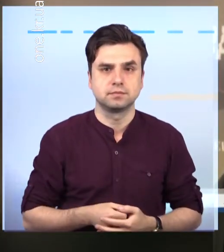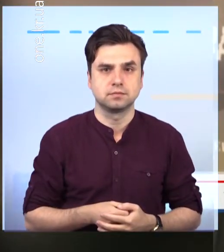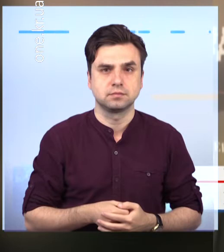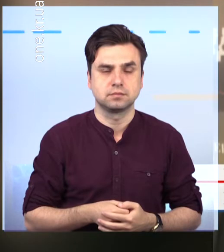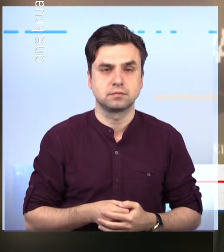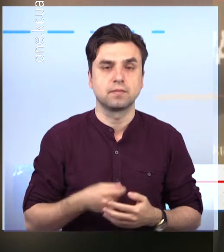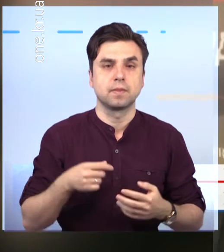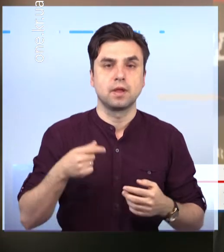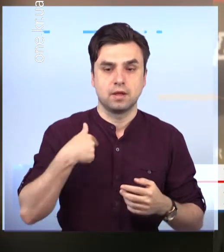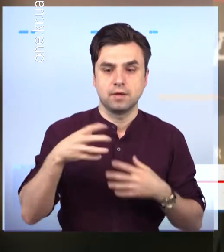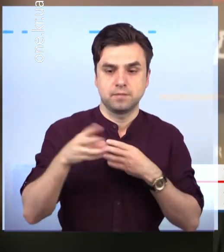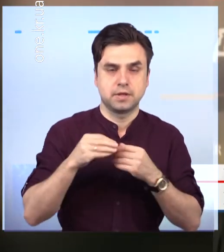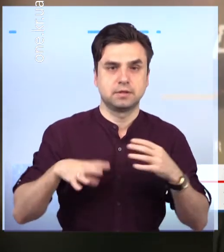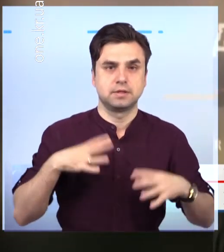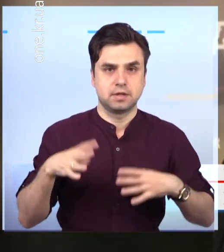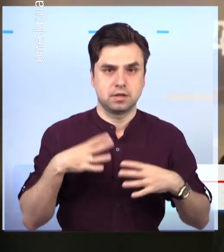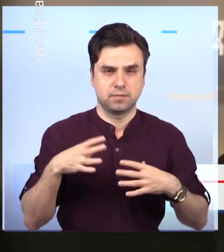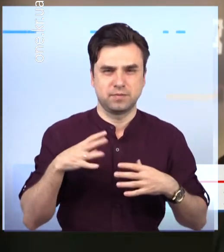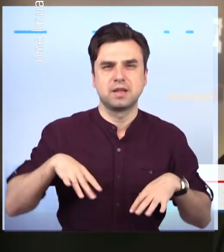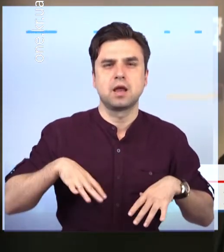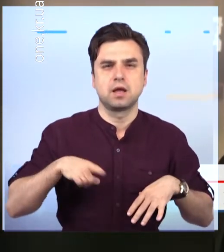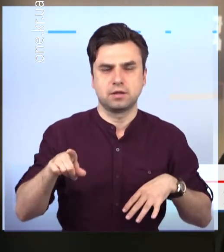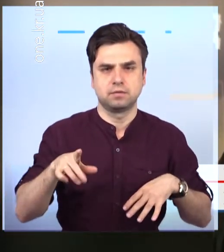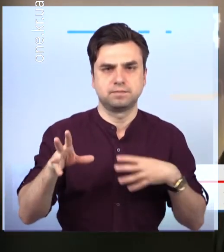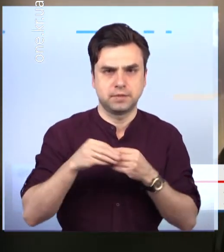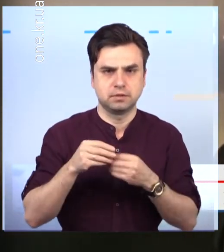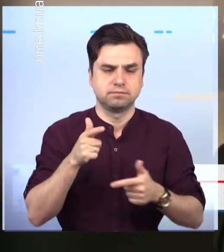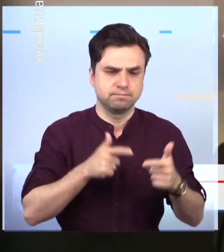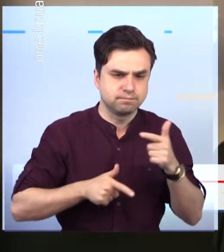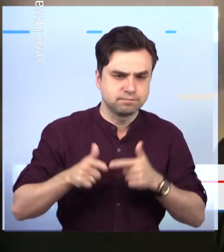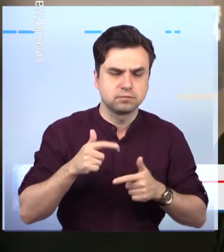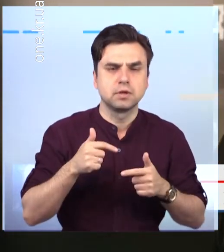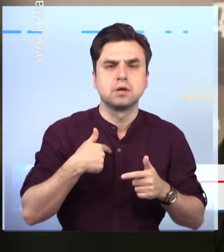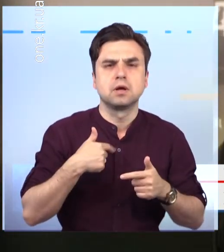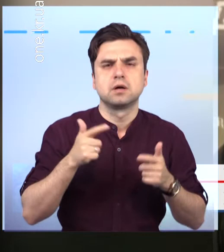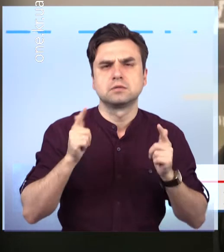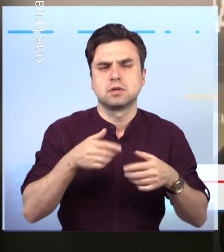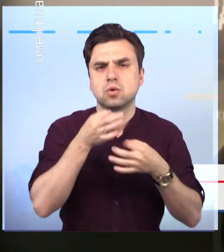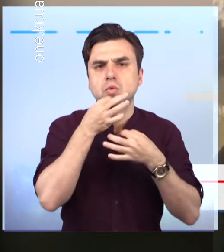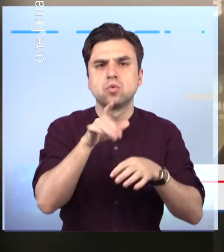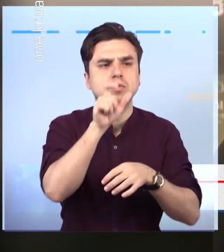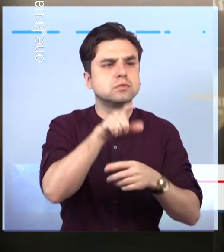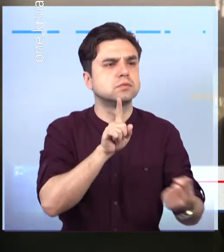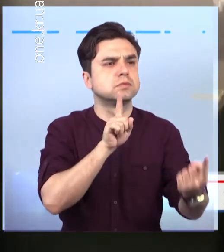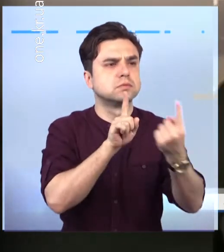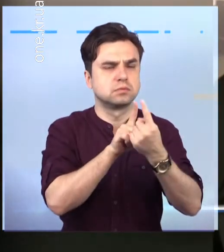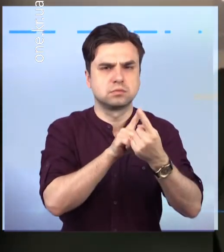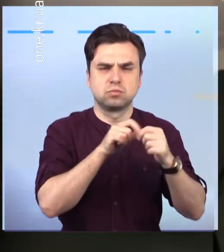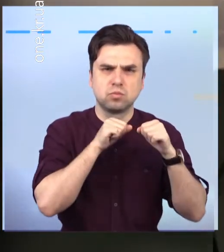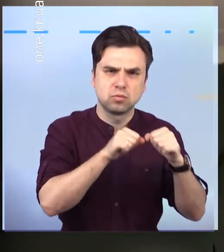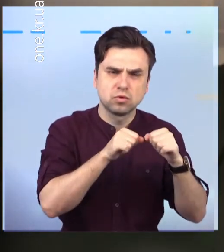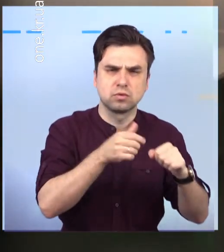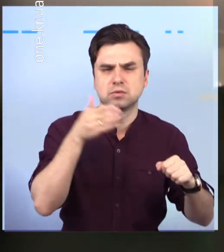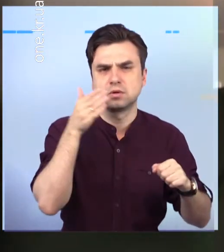Ми з тренером готуємося і готові виходити проти будь-якого, кожного топу. Ми готові боксувати, ми